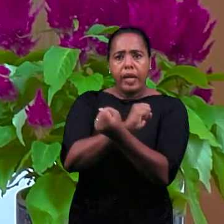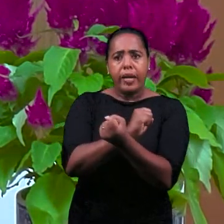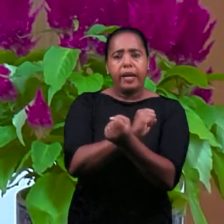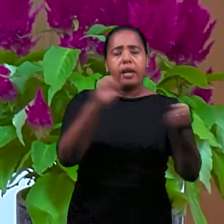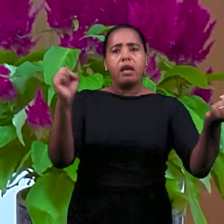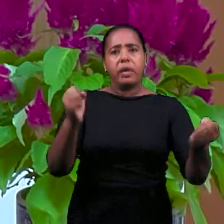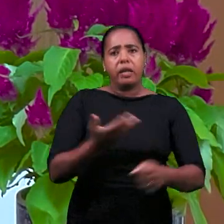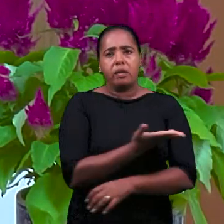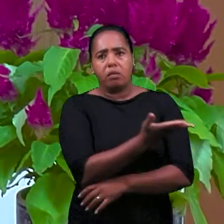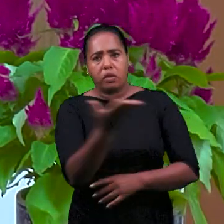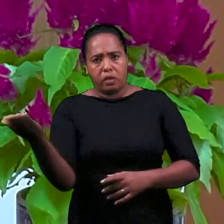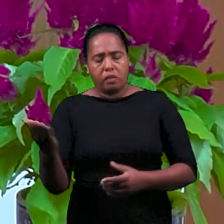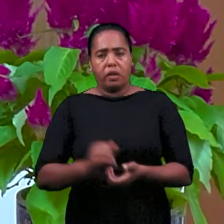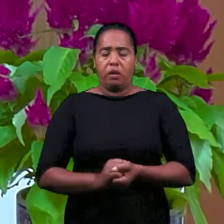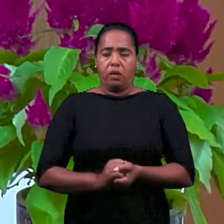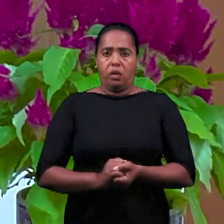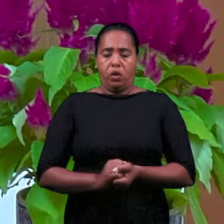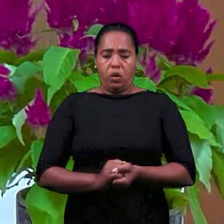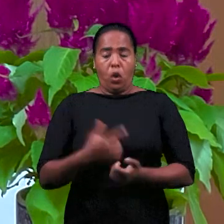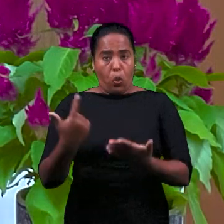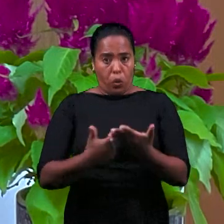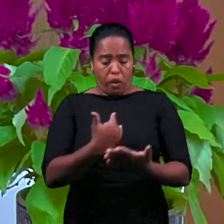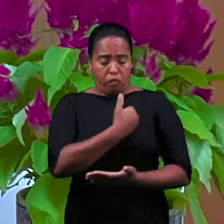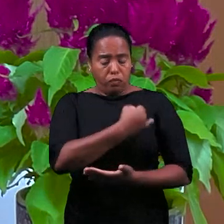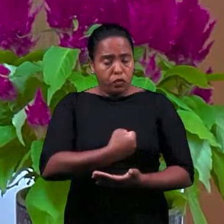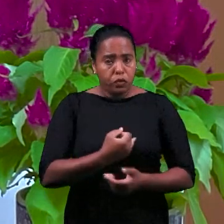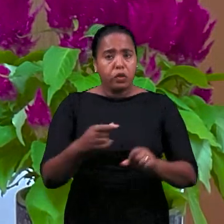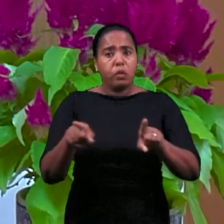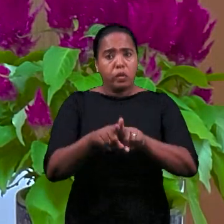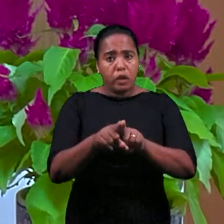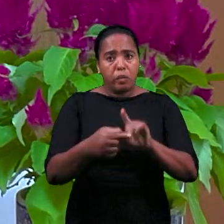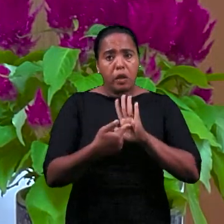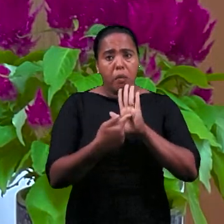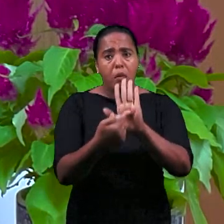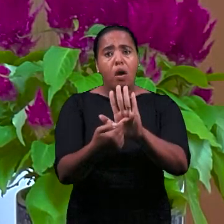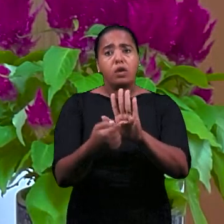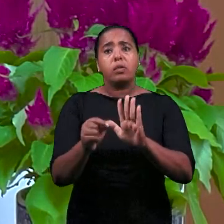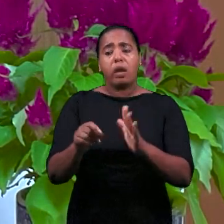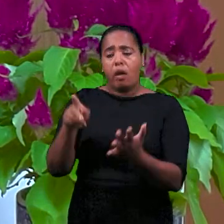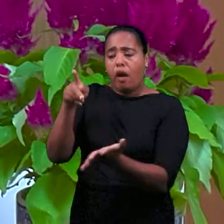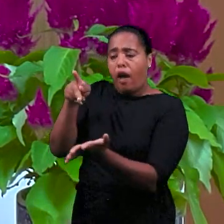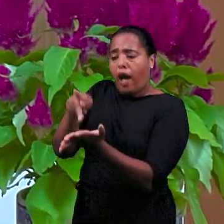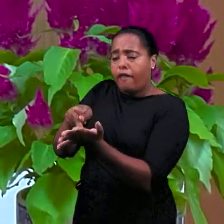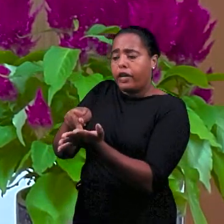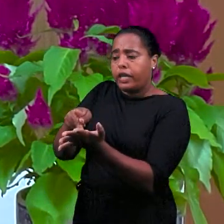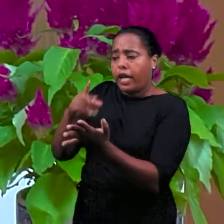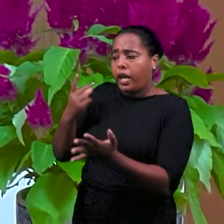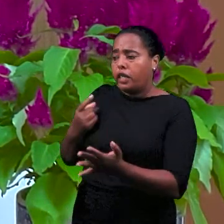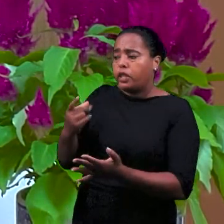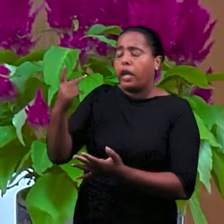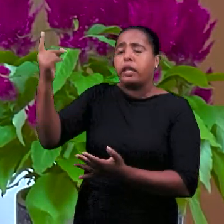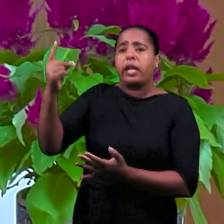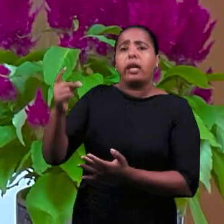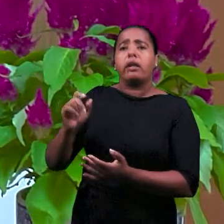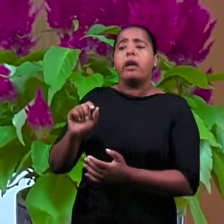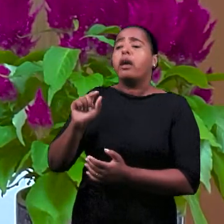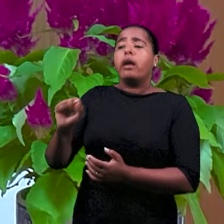освобождение». То, о чем мы говорили, да, в том же самом Евангелии, это вечная истина.